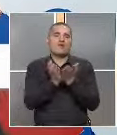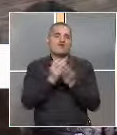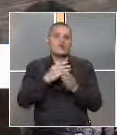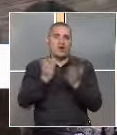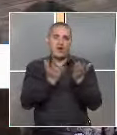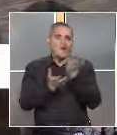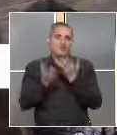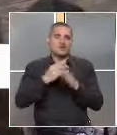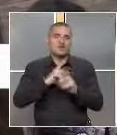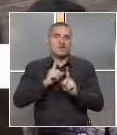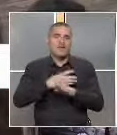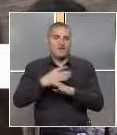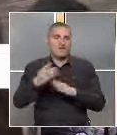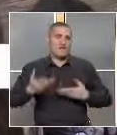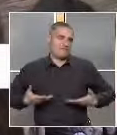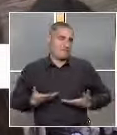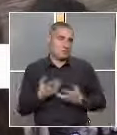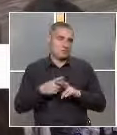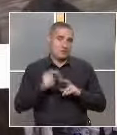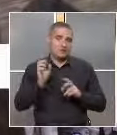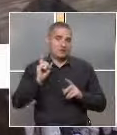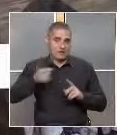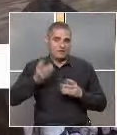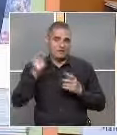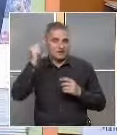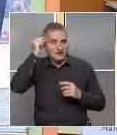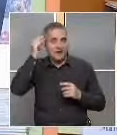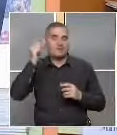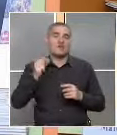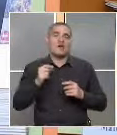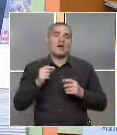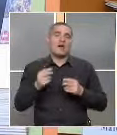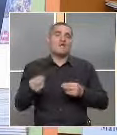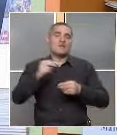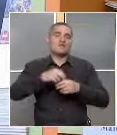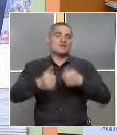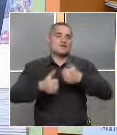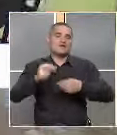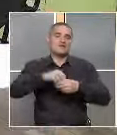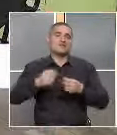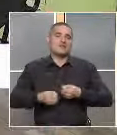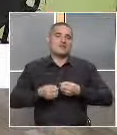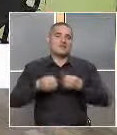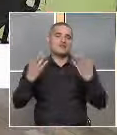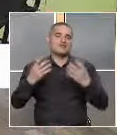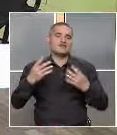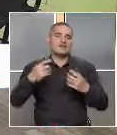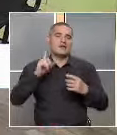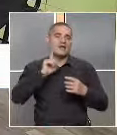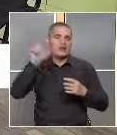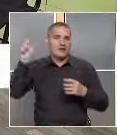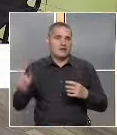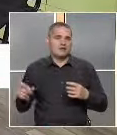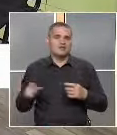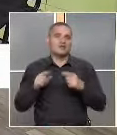интересно, но пък трябва да знаем. Освен ученици, в маратона на четенето се включват и известни личности. То беше нежно